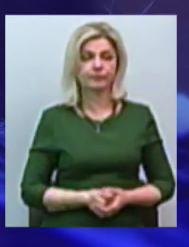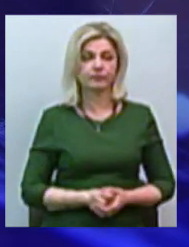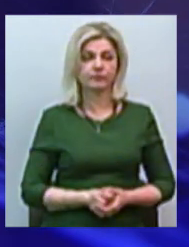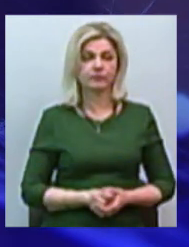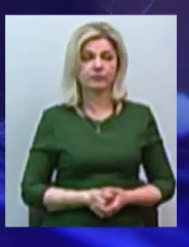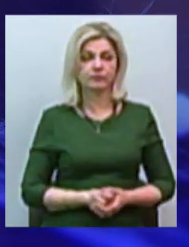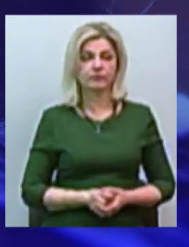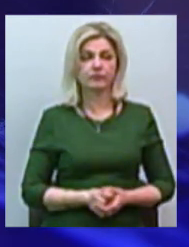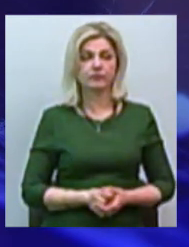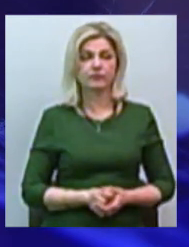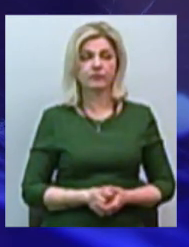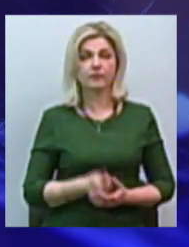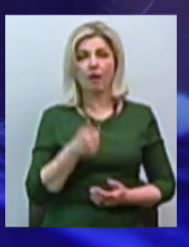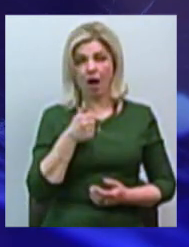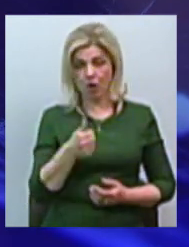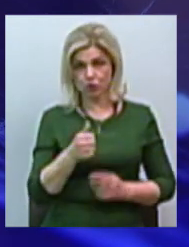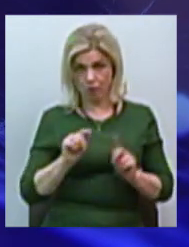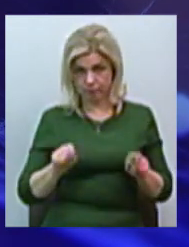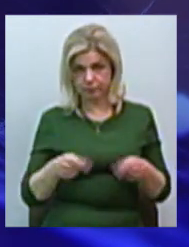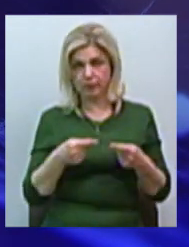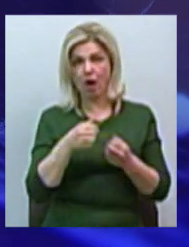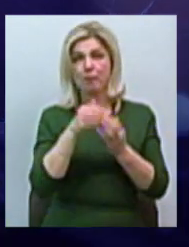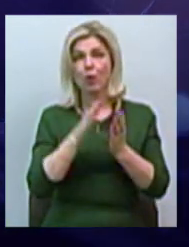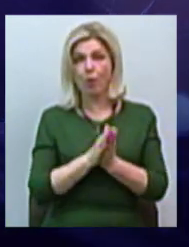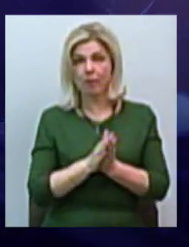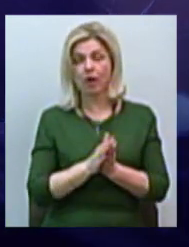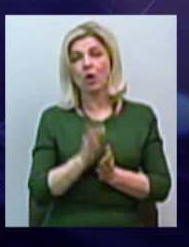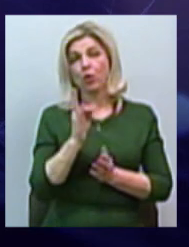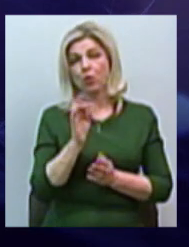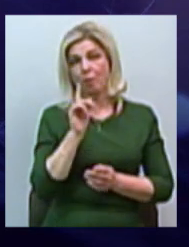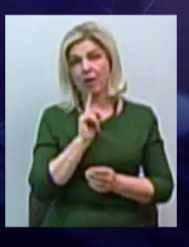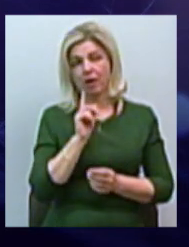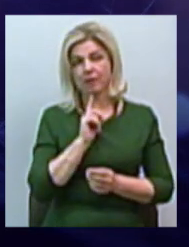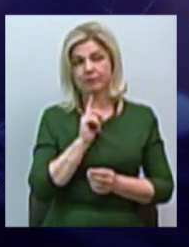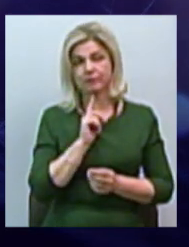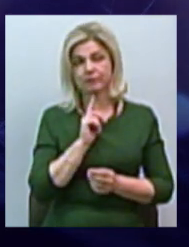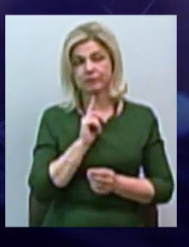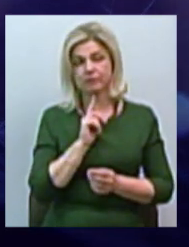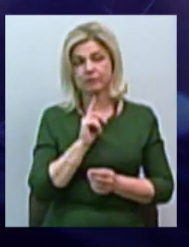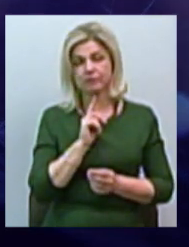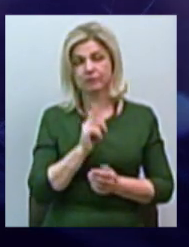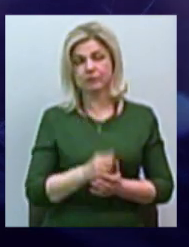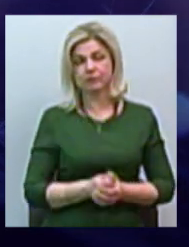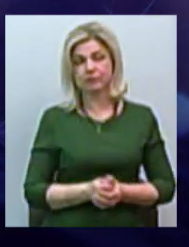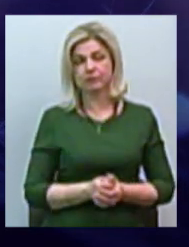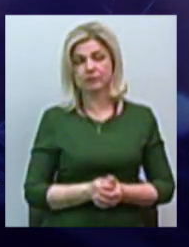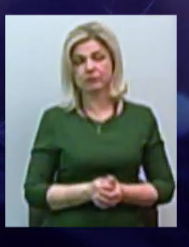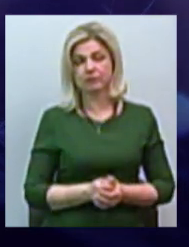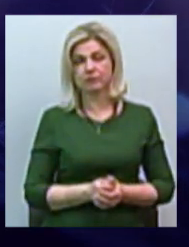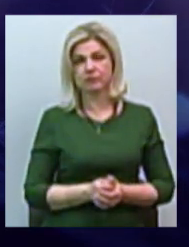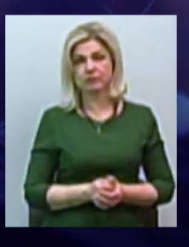добре нарастили об'ємы, але поки, в плані